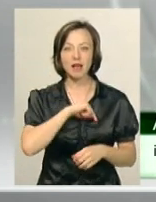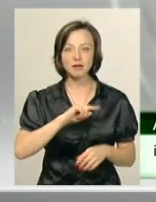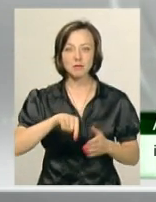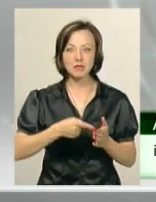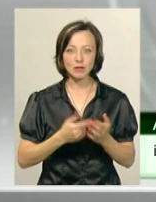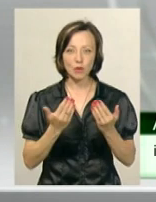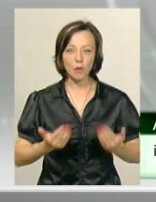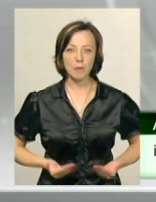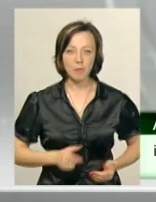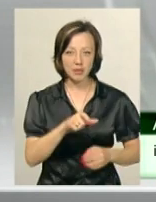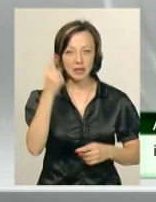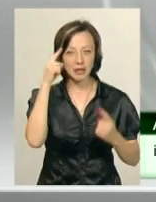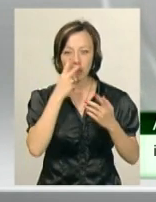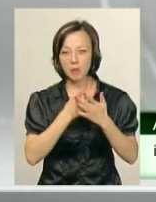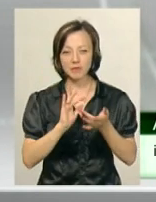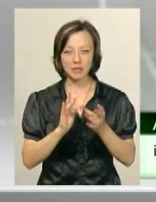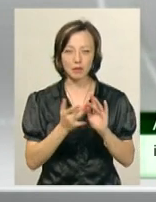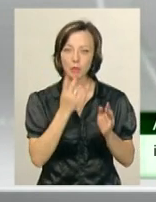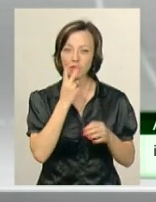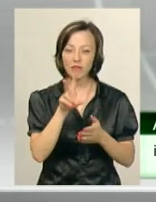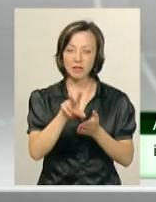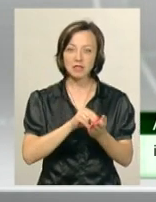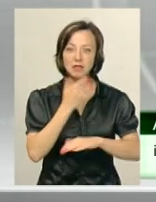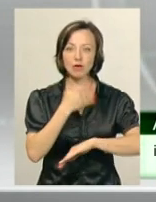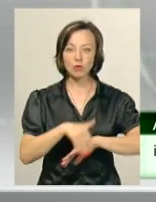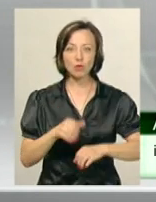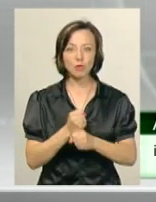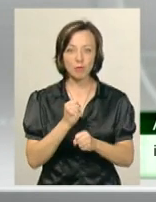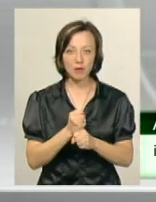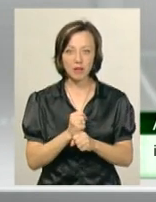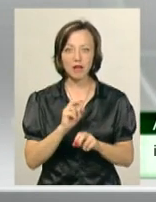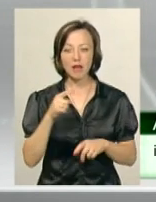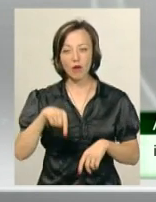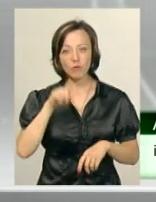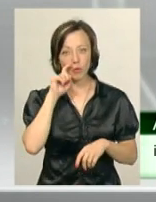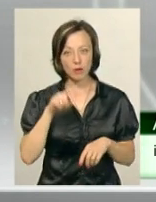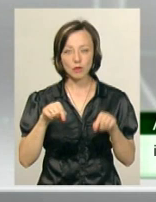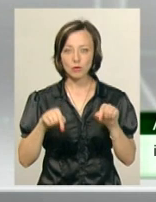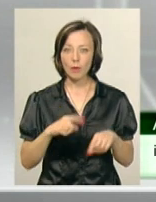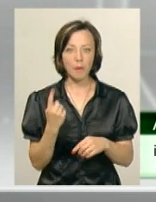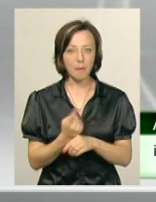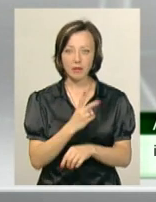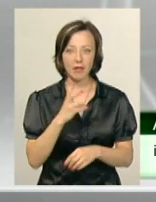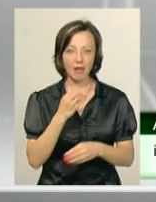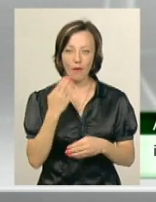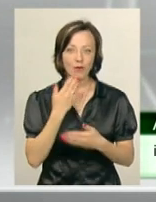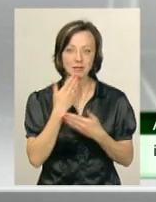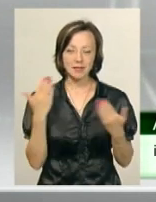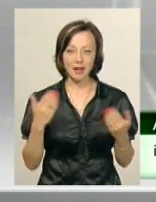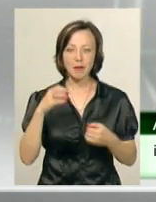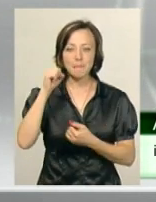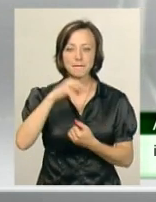мешканців. Ідею побачили в інтернеті. Подивилися, як за кордоном робили, як в Україні. Тут ми не перші і не останні.